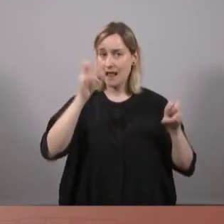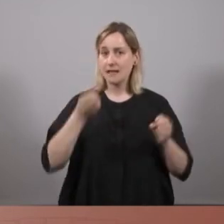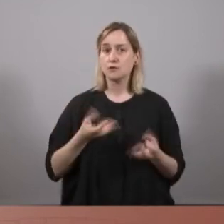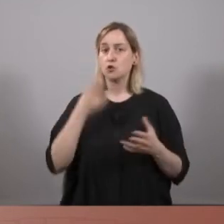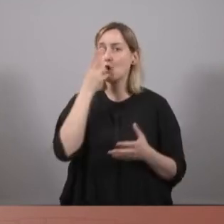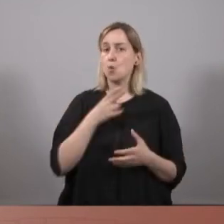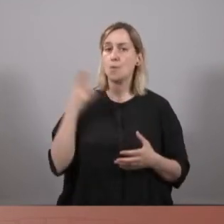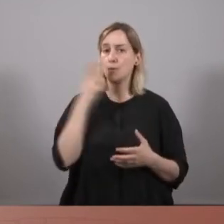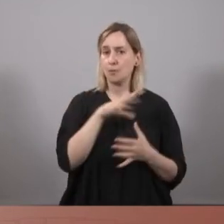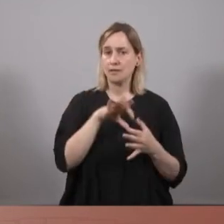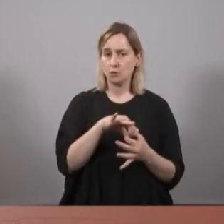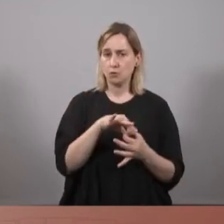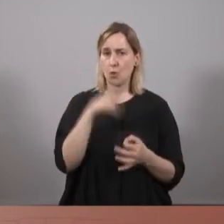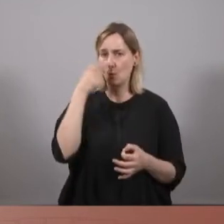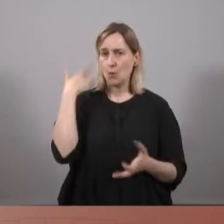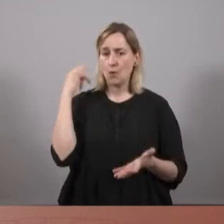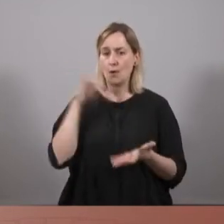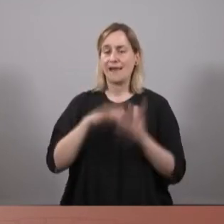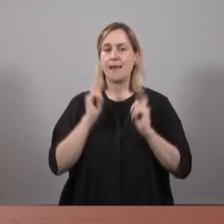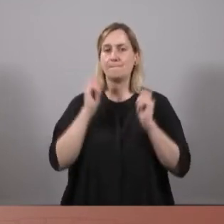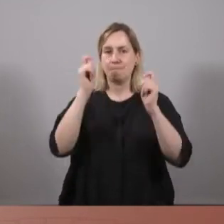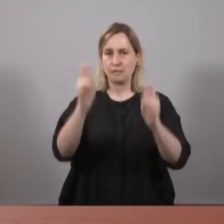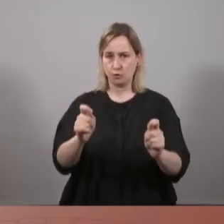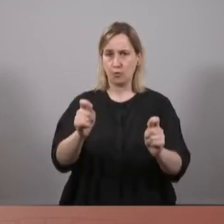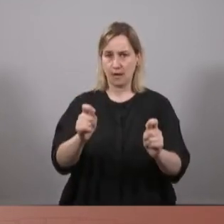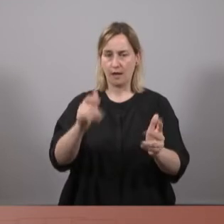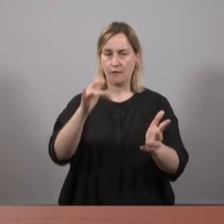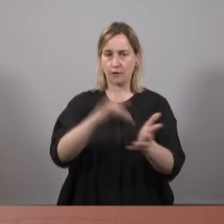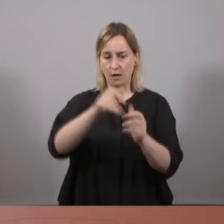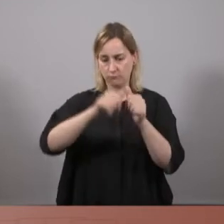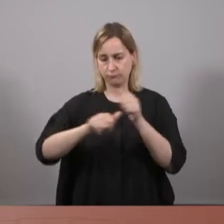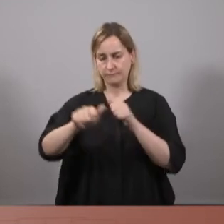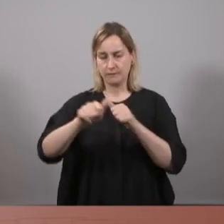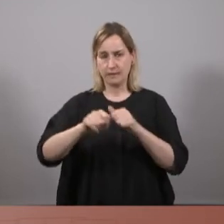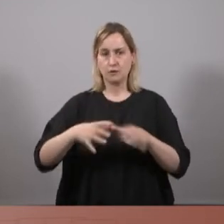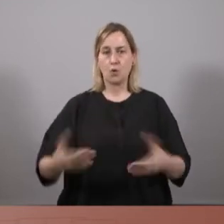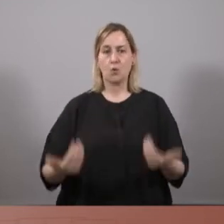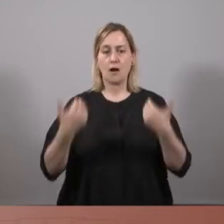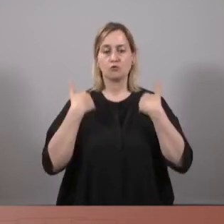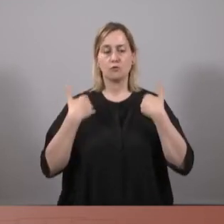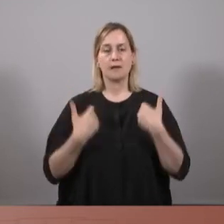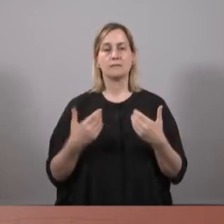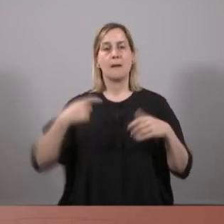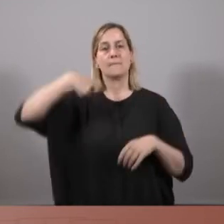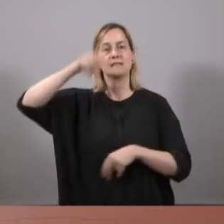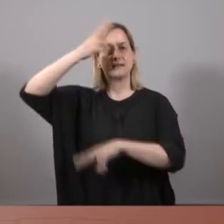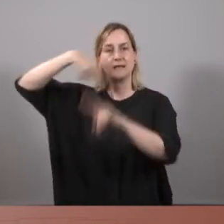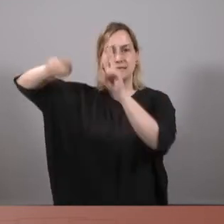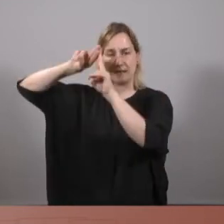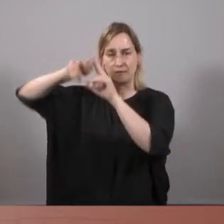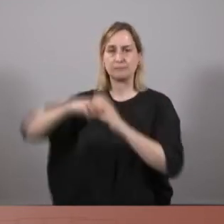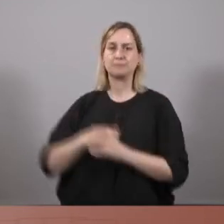compromisos en el que va ser la investidura que va donar pas al seu assoliment de la presidència de la Generalitat,